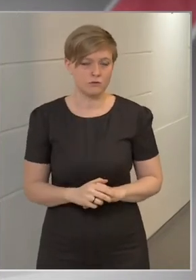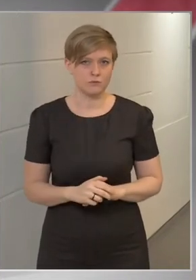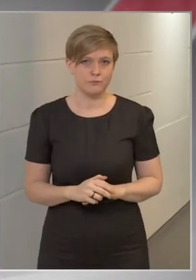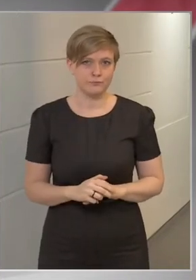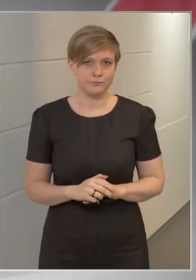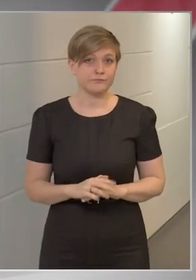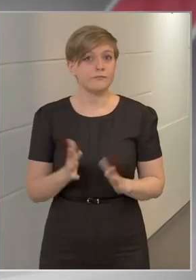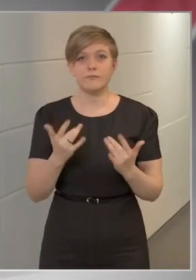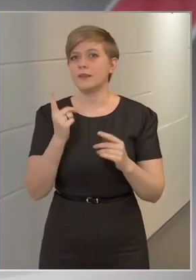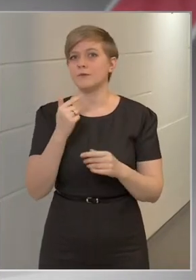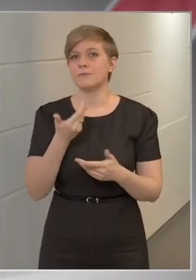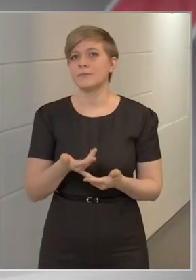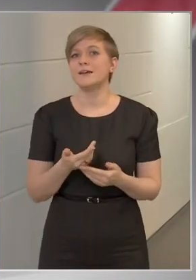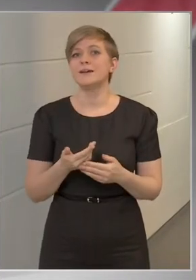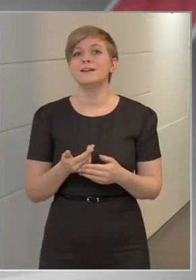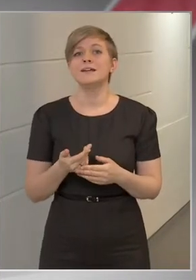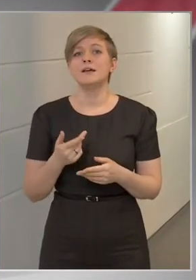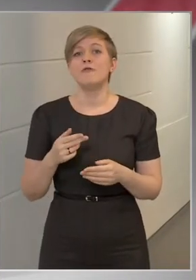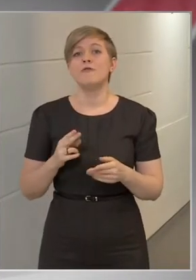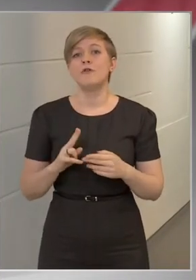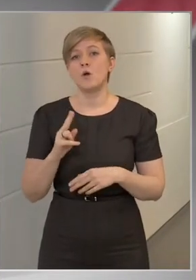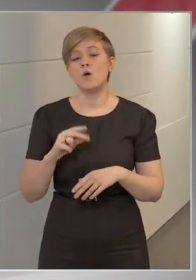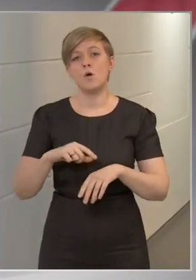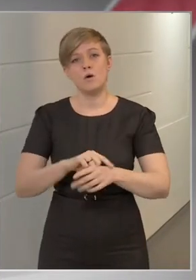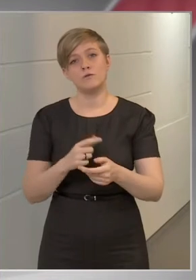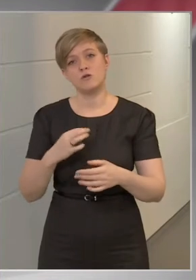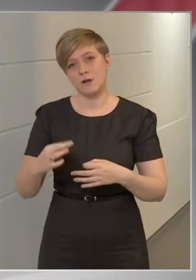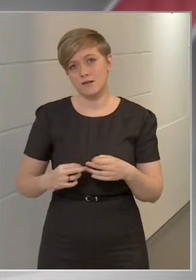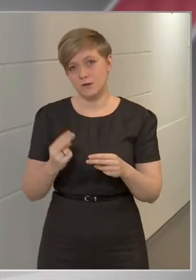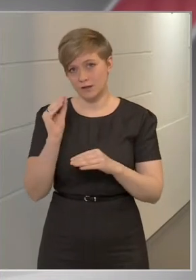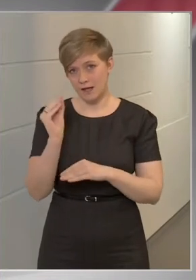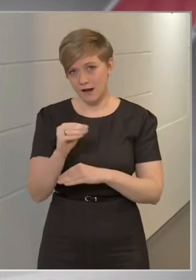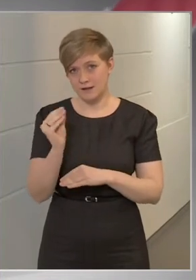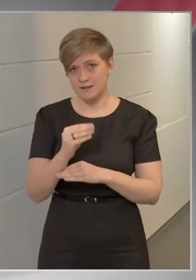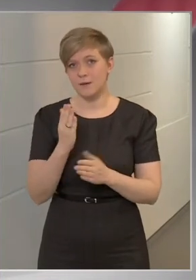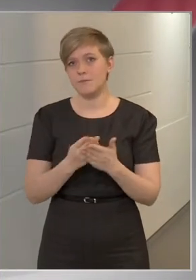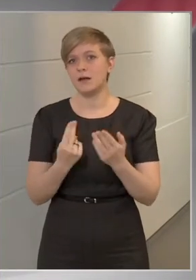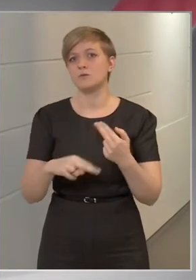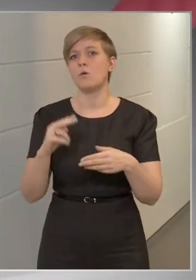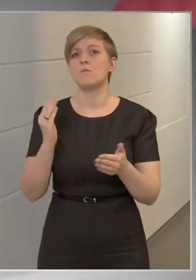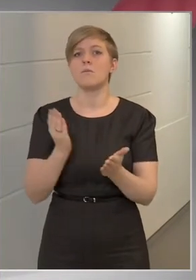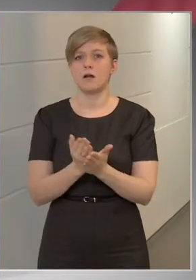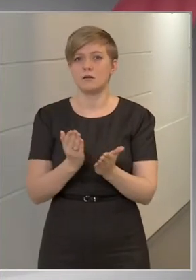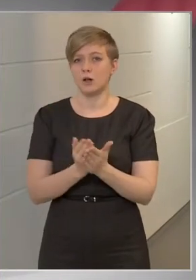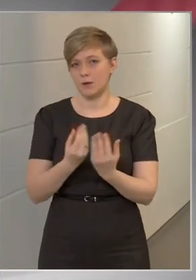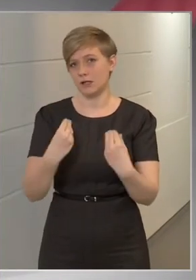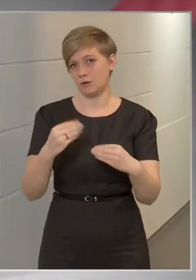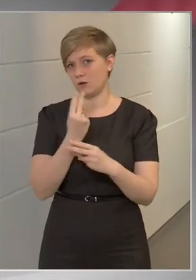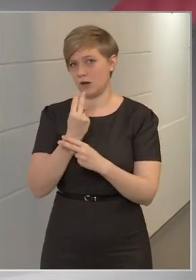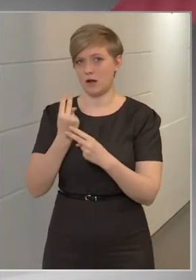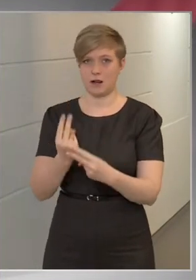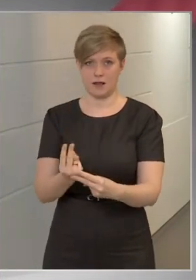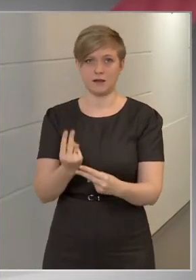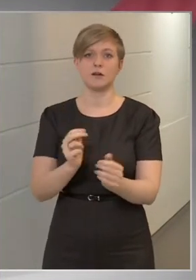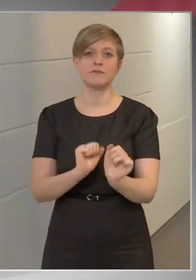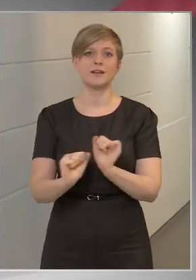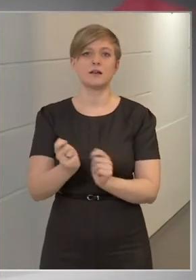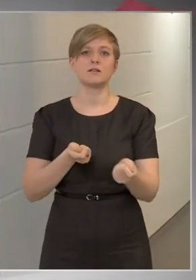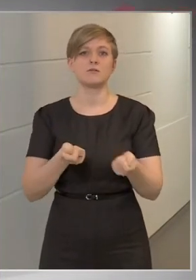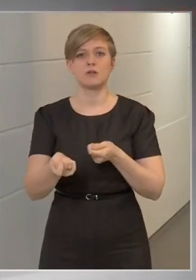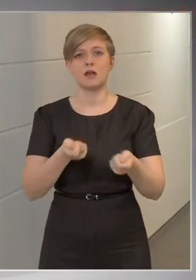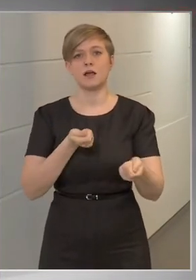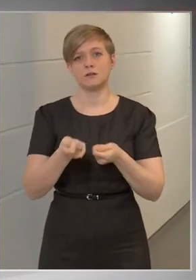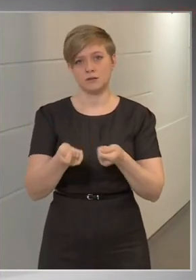A helyzet az, hogy a tisztifőorvos asszony jelezte, hogy már több alkalommal, hogy indokoltnak látja a védekezést